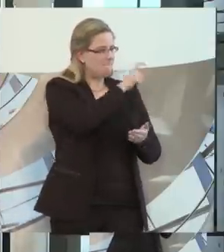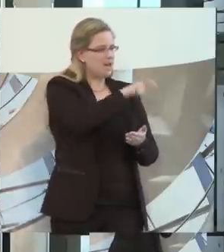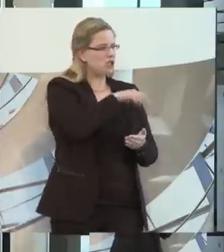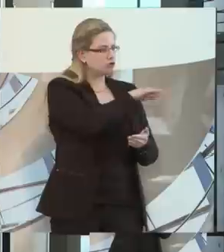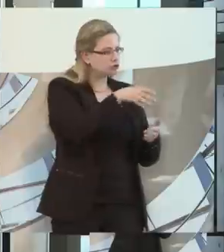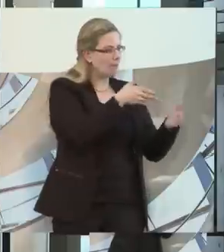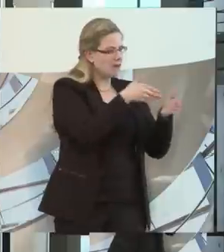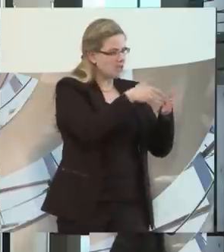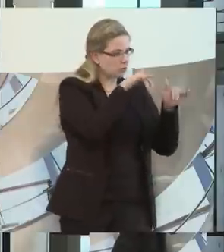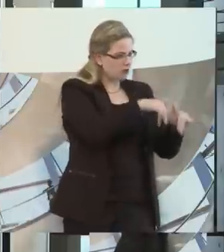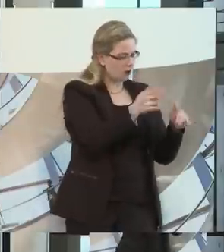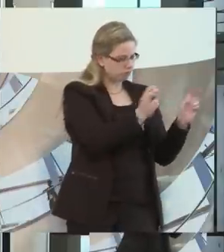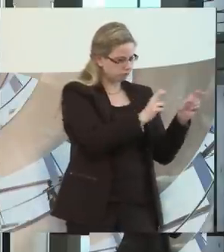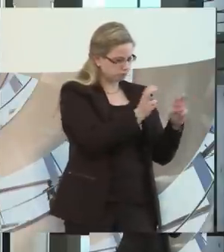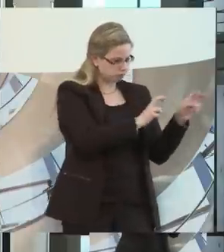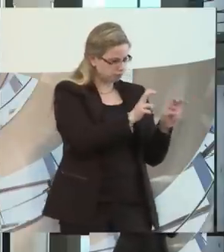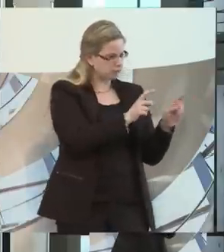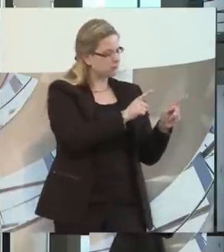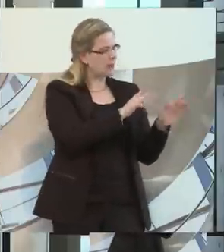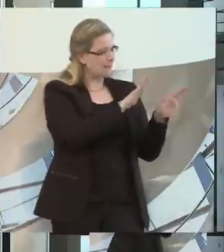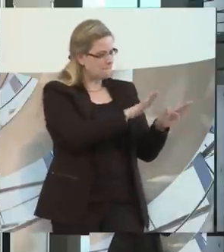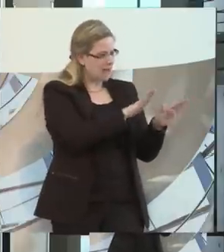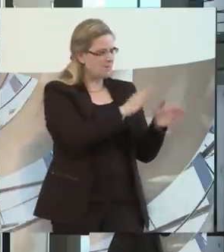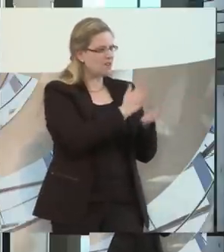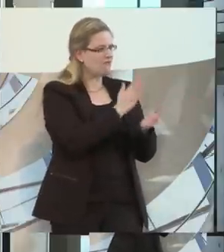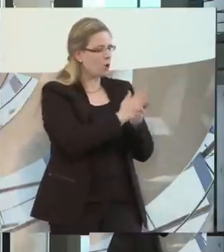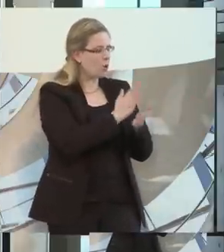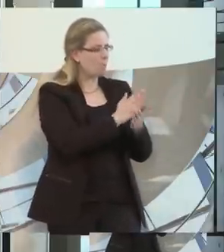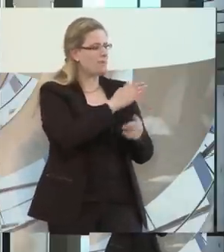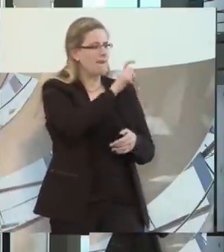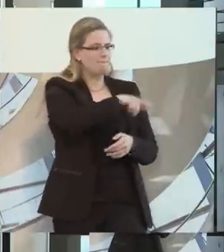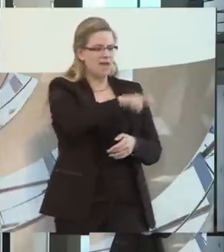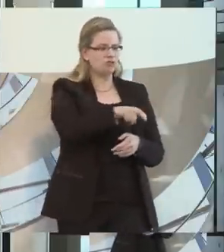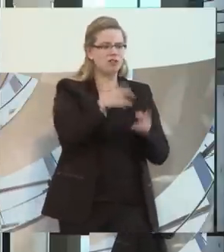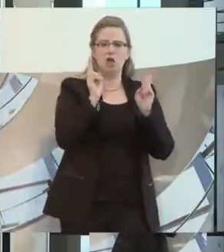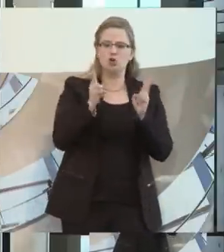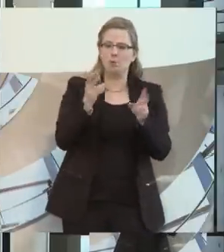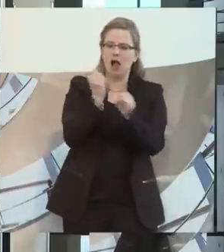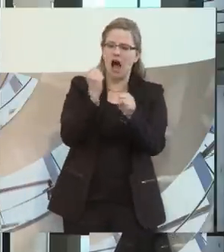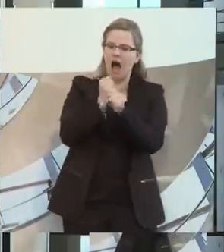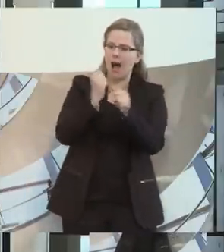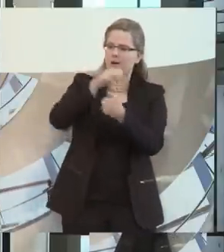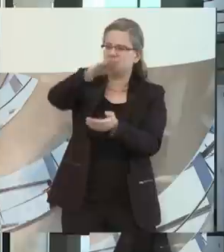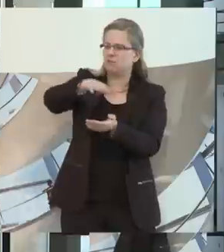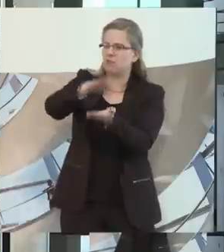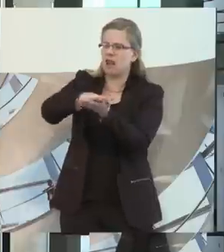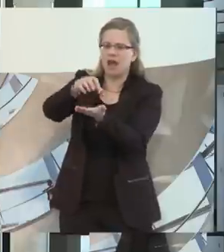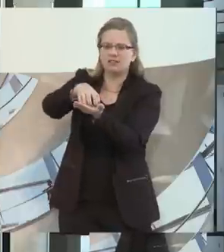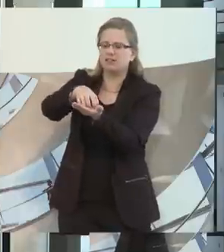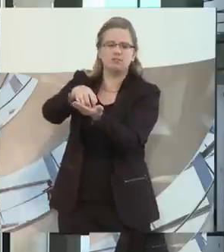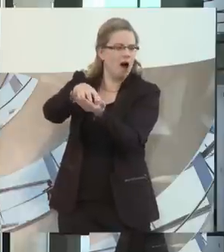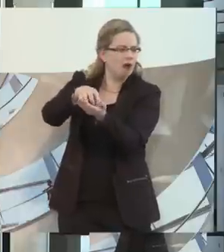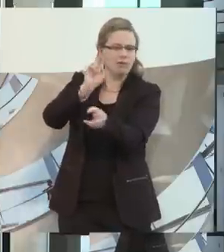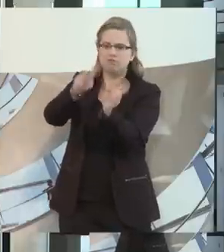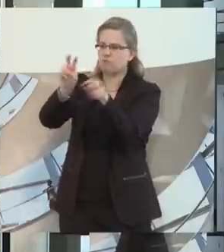im Grunde genommen auch deshalb nur eine Berechtigung haben, weil diese Menschen keine regulären Arbeitsplätze kennengelernt haben. Das stimmt, aber